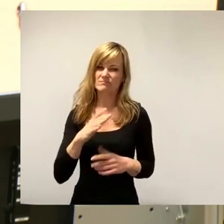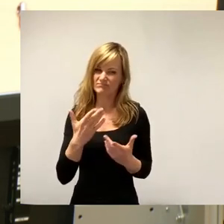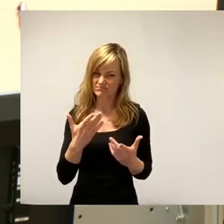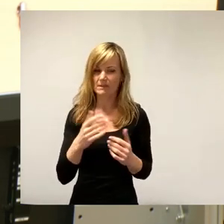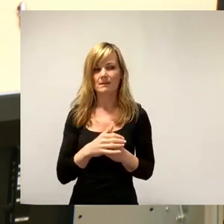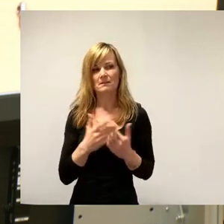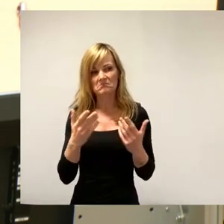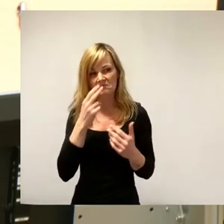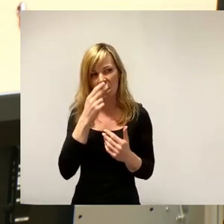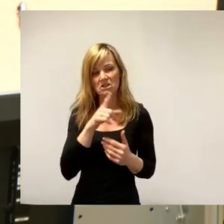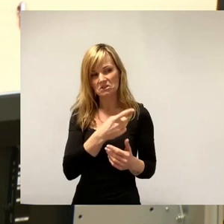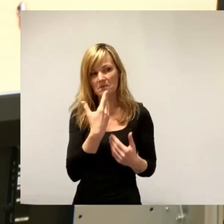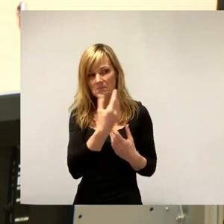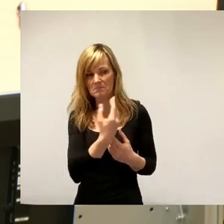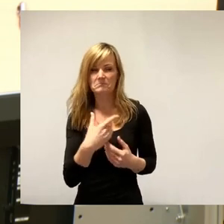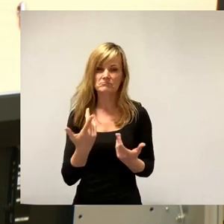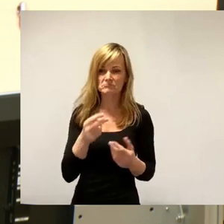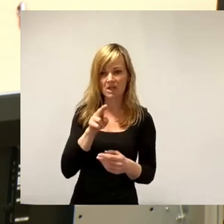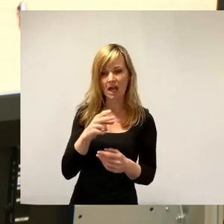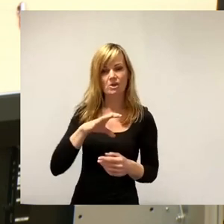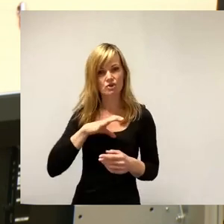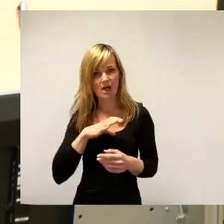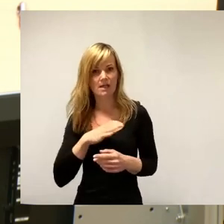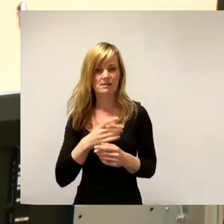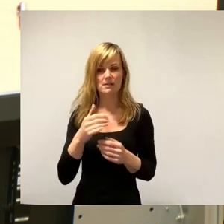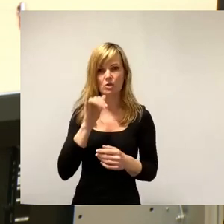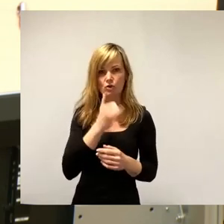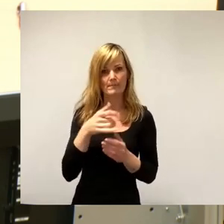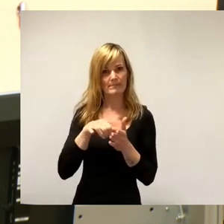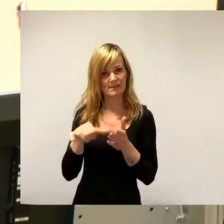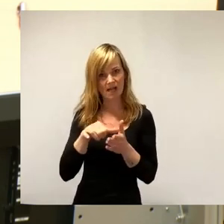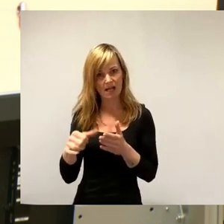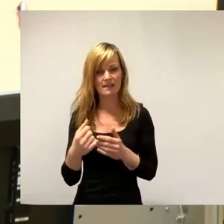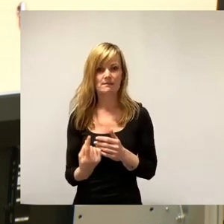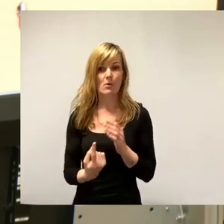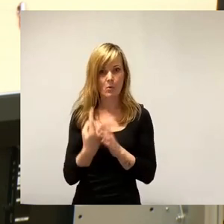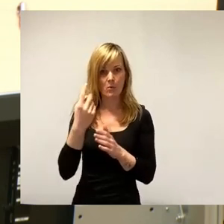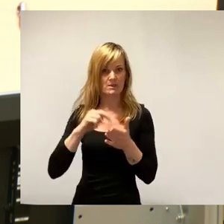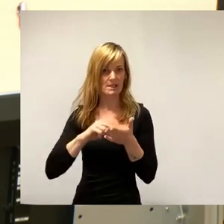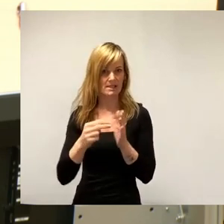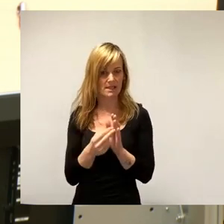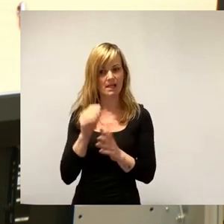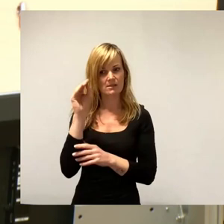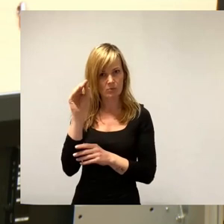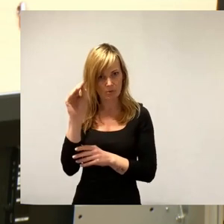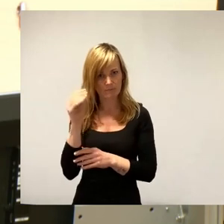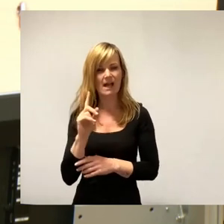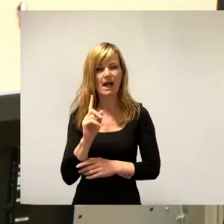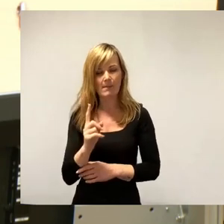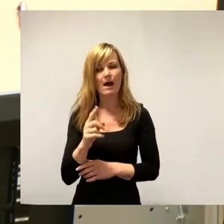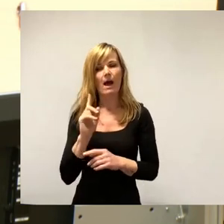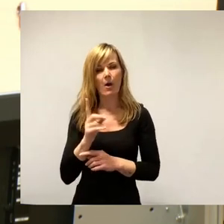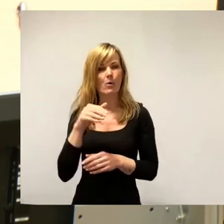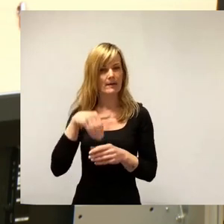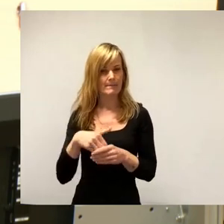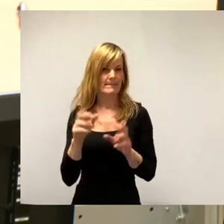bezahlte Jobs, Hightech, Zukunft, aber auch vor Risiken. Die sind hier nicht benannt